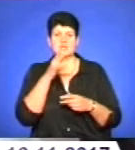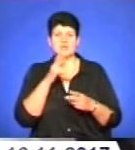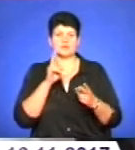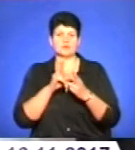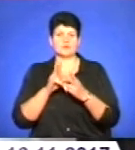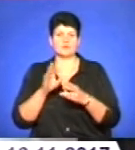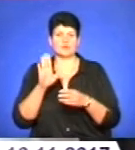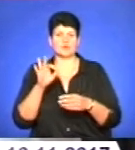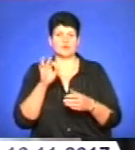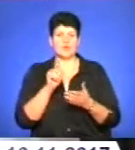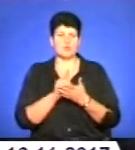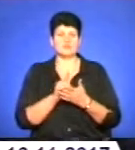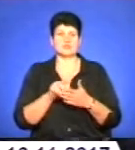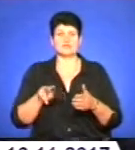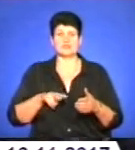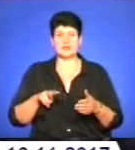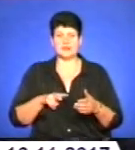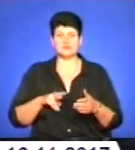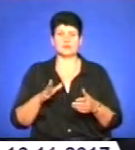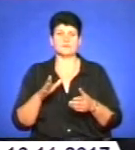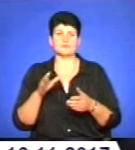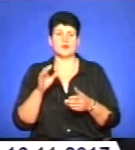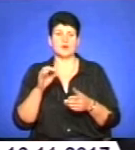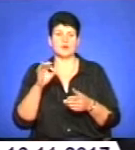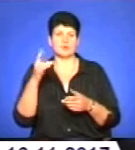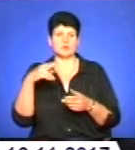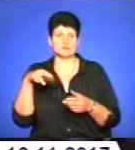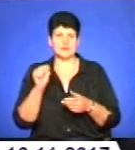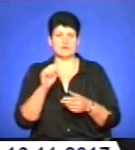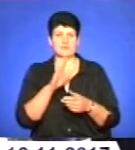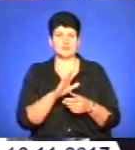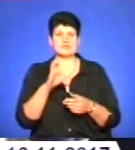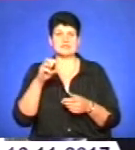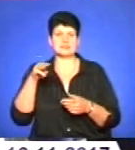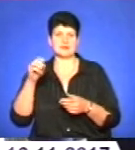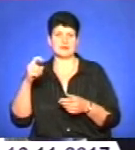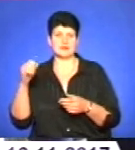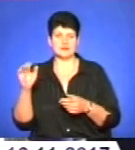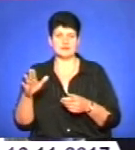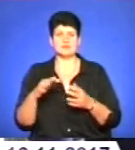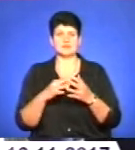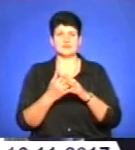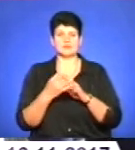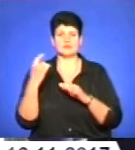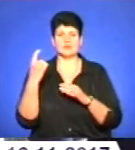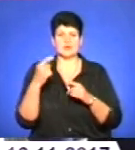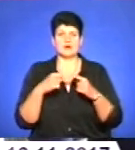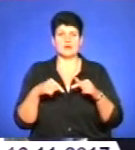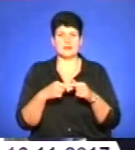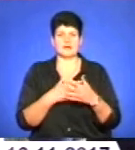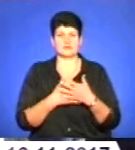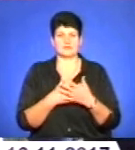обов'язків директора Департаменту агропромислового розвитку облдержадміністрації Володимир Стахів зазначив, аграрна галузь Тернопільщини активно